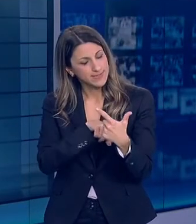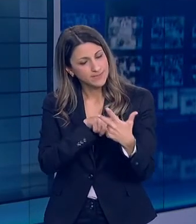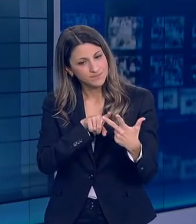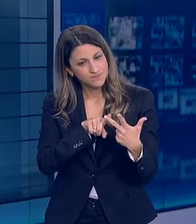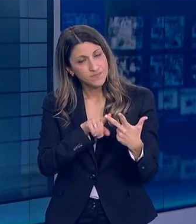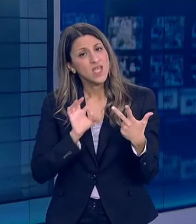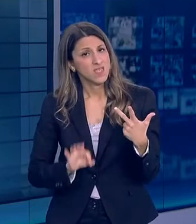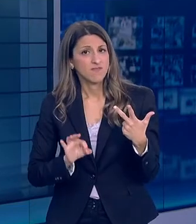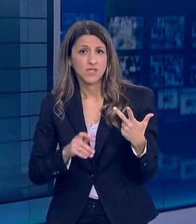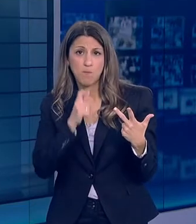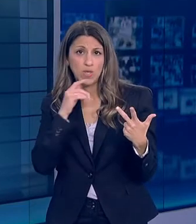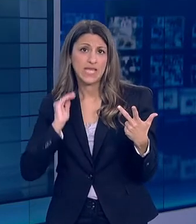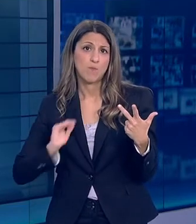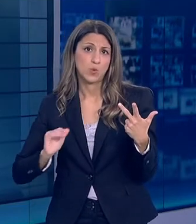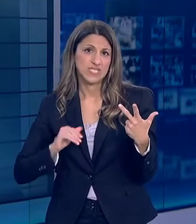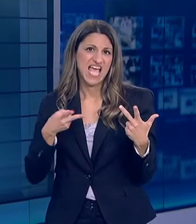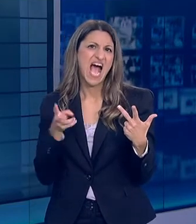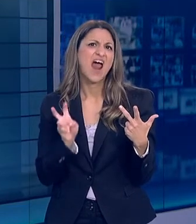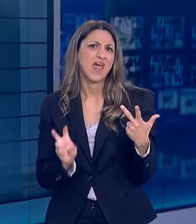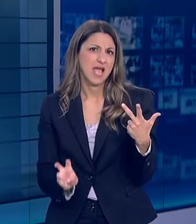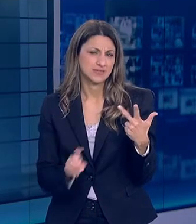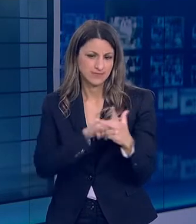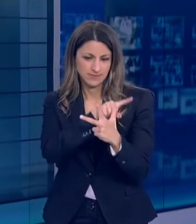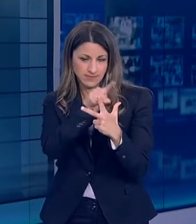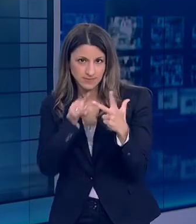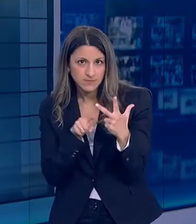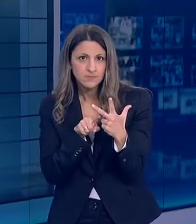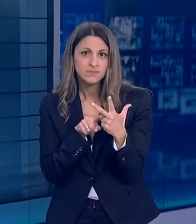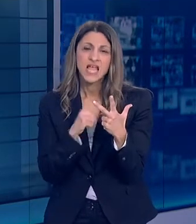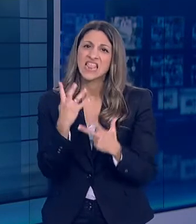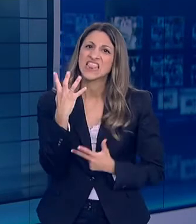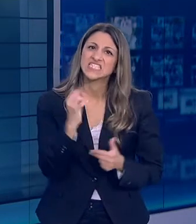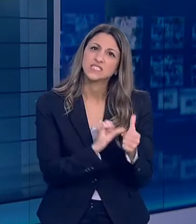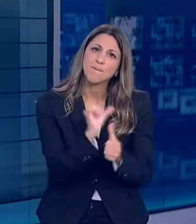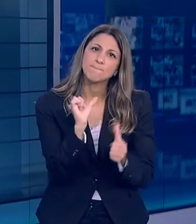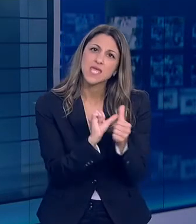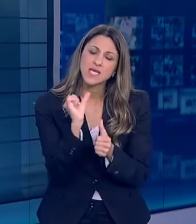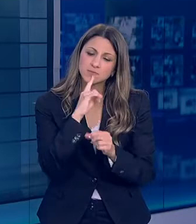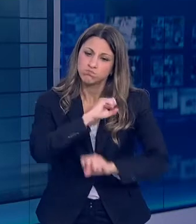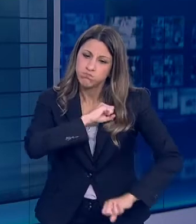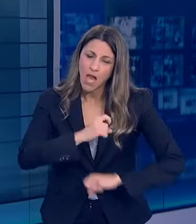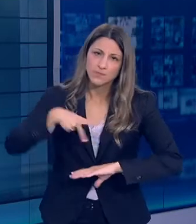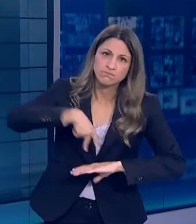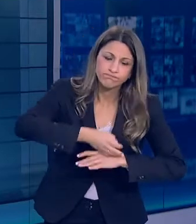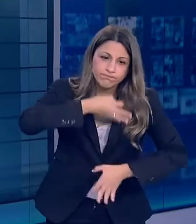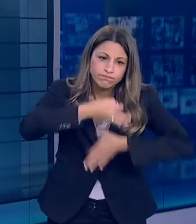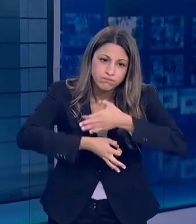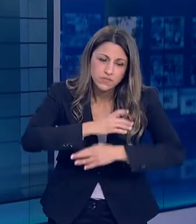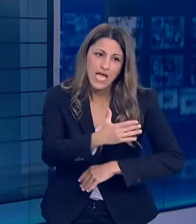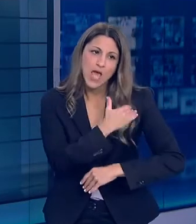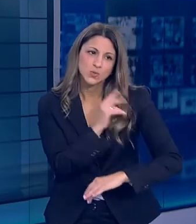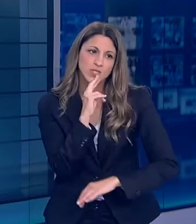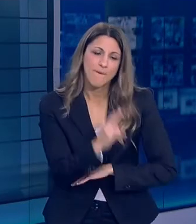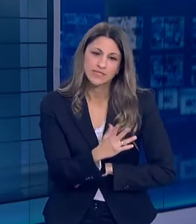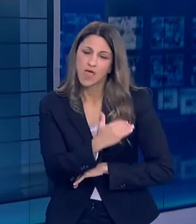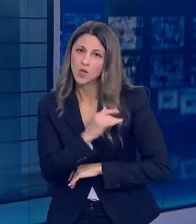βοήθεια από την Πολιτική Προστασία και τον Υπουργό κ. Χαρδαλιά προσπάθησα επί τέσσερις μήνες να δίνω χρήσιμες πληροφορίες να απαντώ στα ερωτήματα